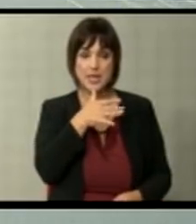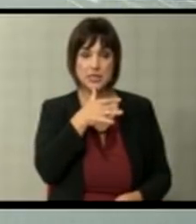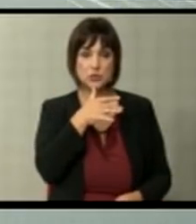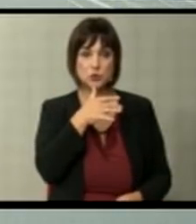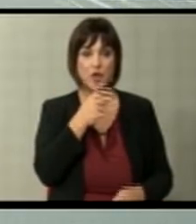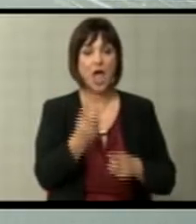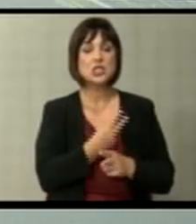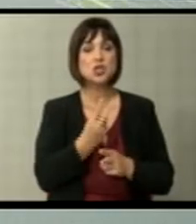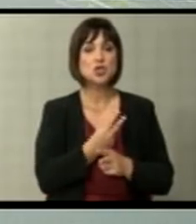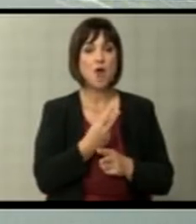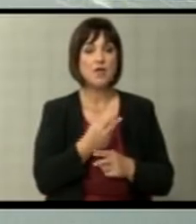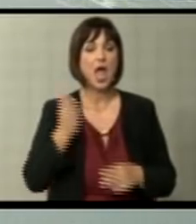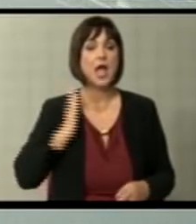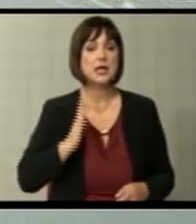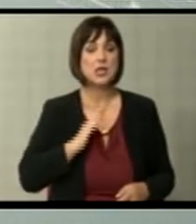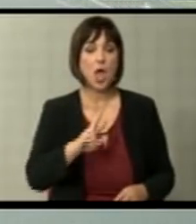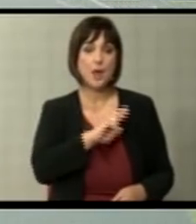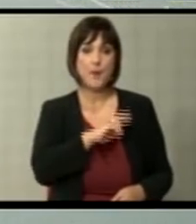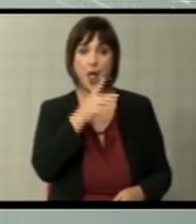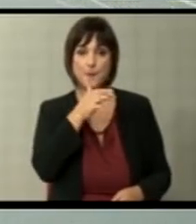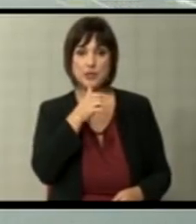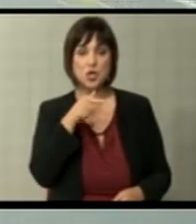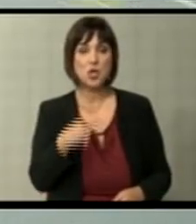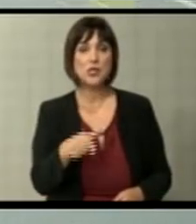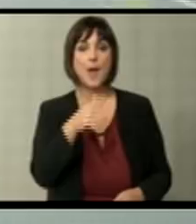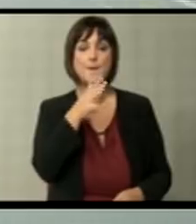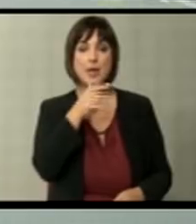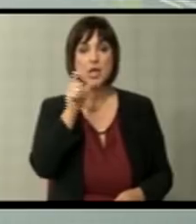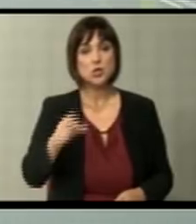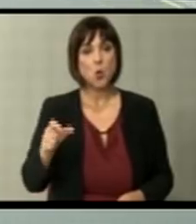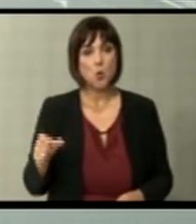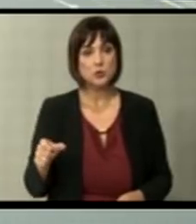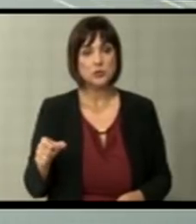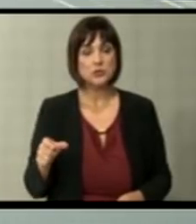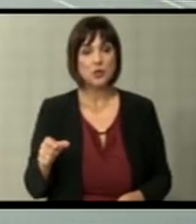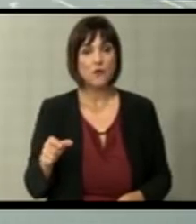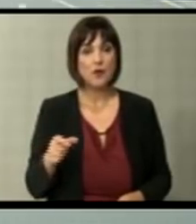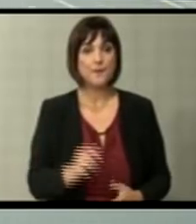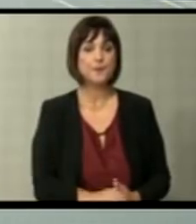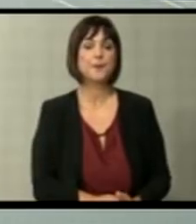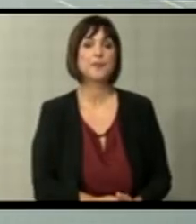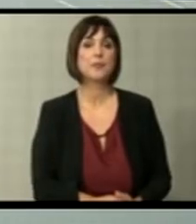држава, Гр. Македонија, предсе македонците, го